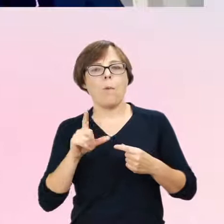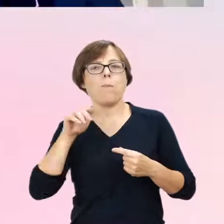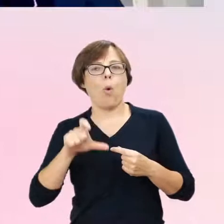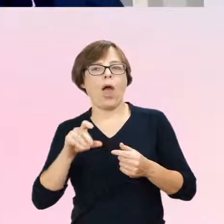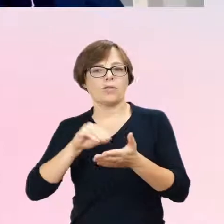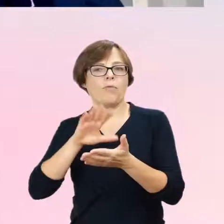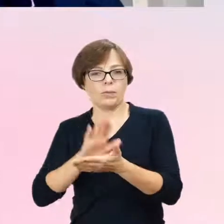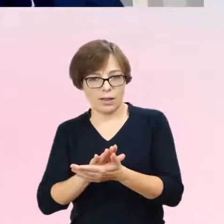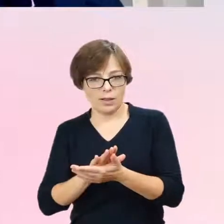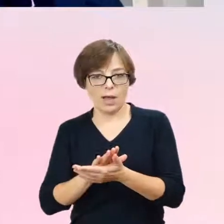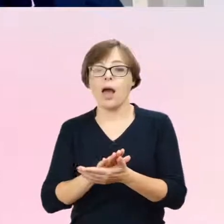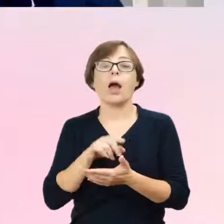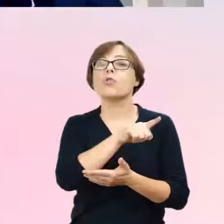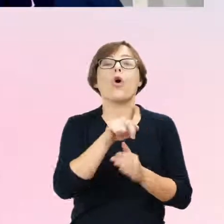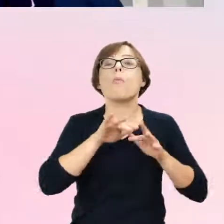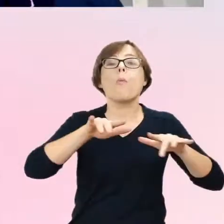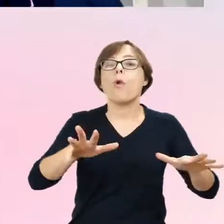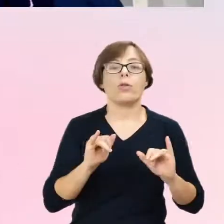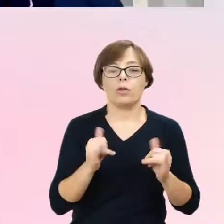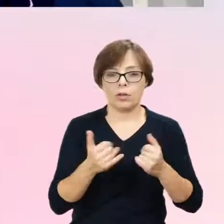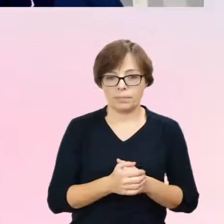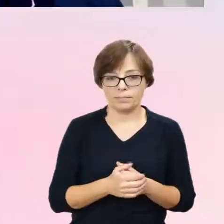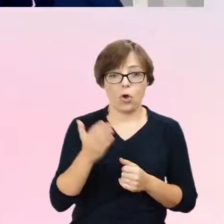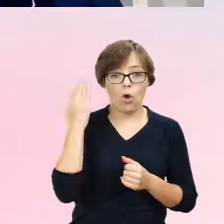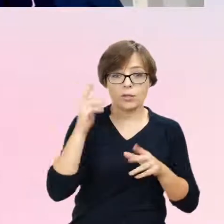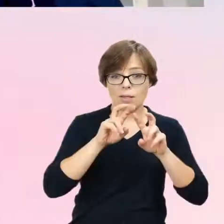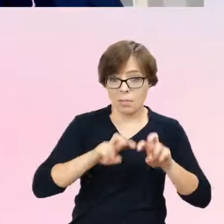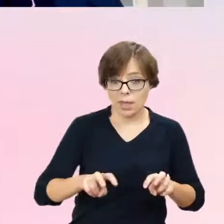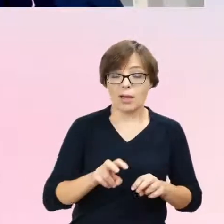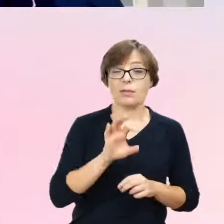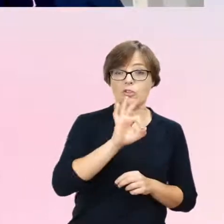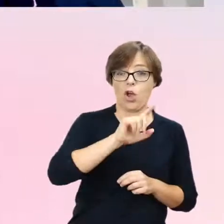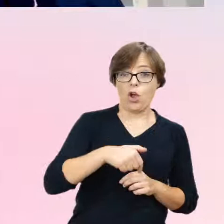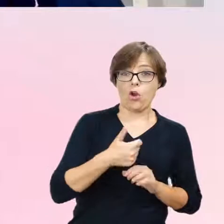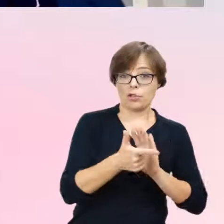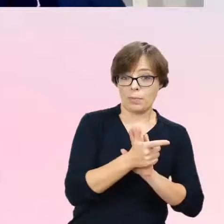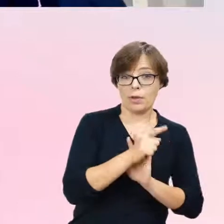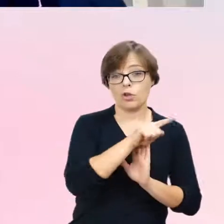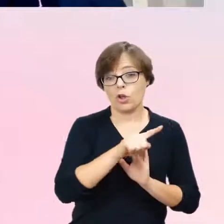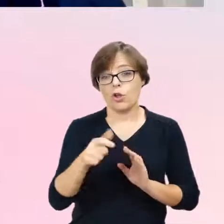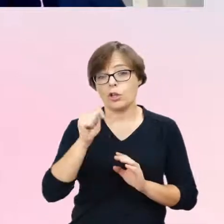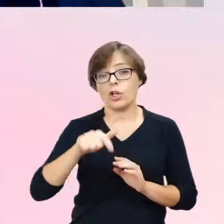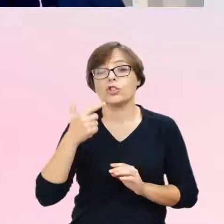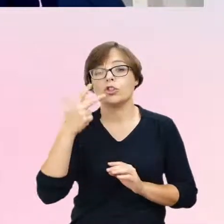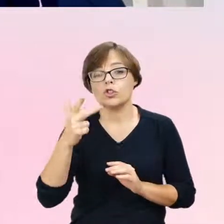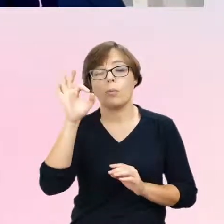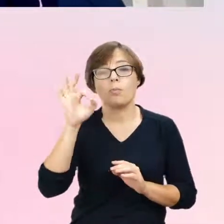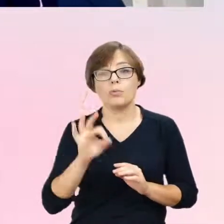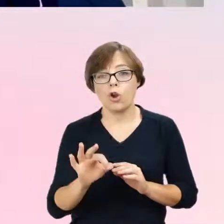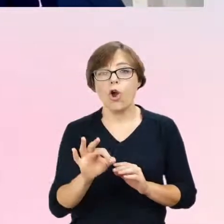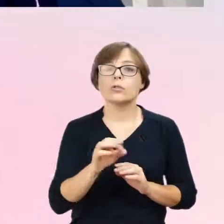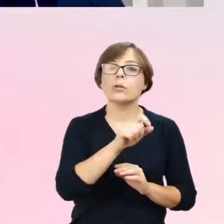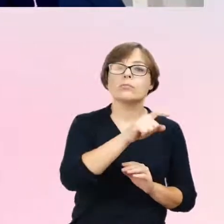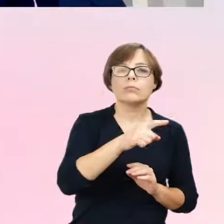Według ostatnich badań 1,3% od 0,17 do 1,3% nastolatków i